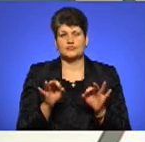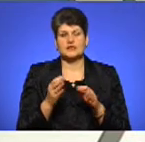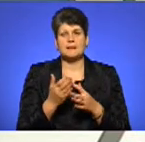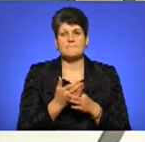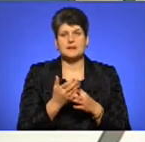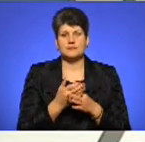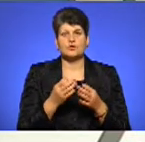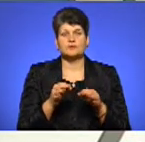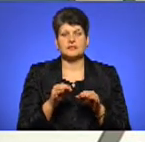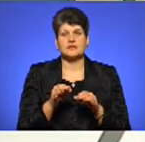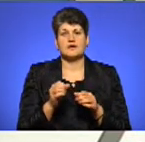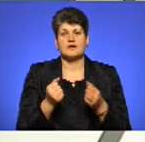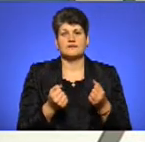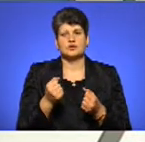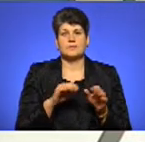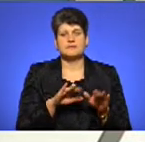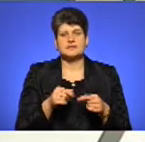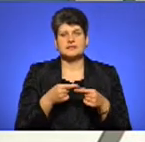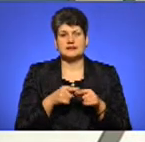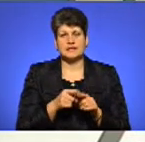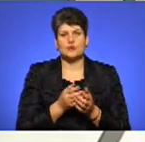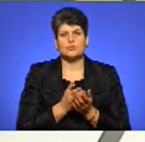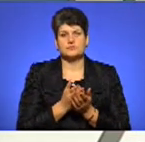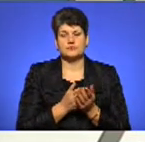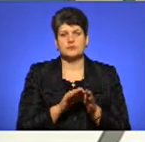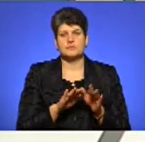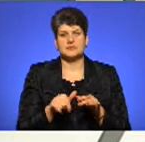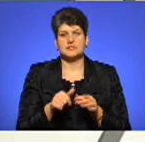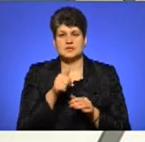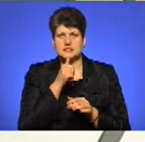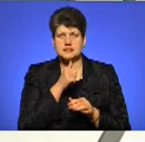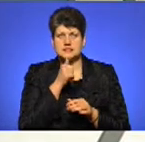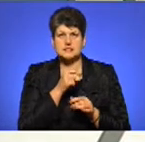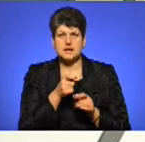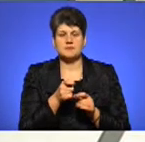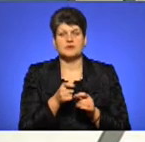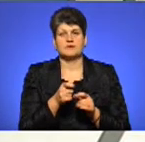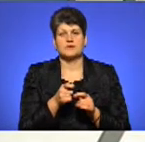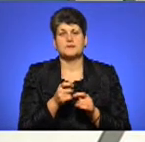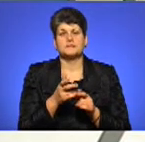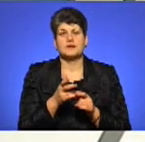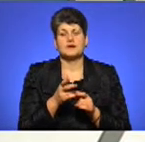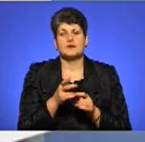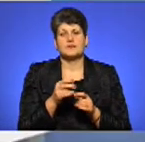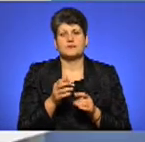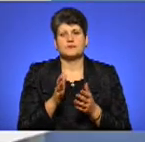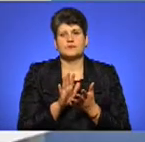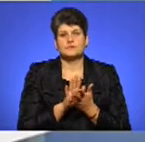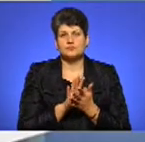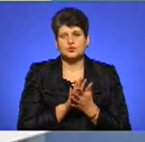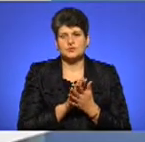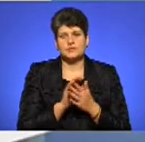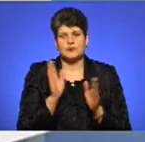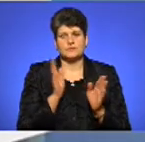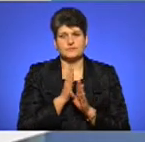розмитнення авто після техобслуговування, тобто після замірів забруднення із вихлопної труби автомобіля. На вашу думку,